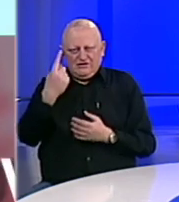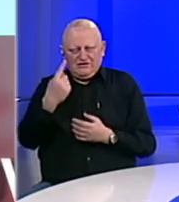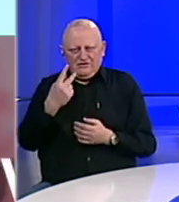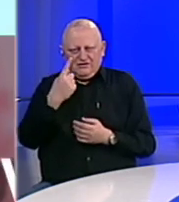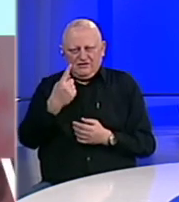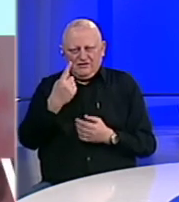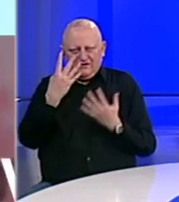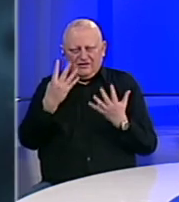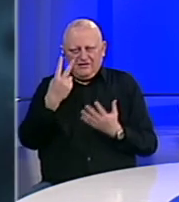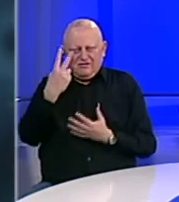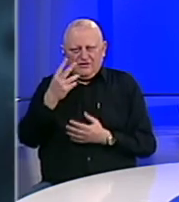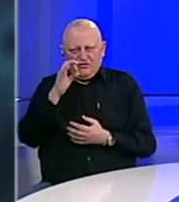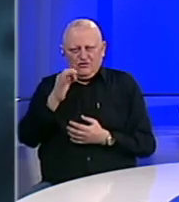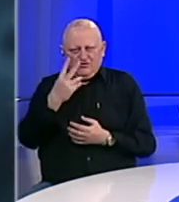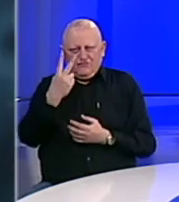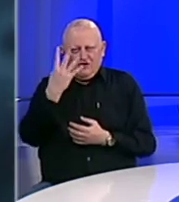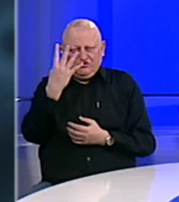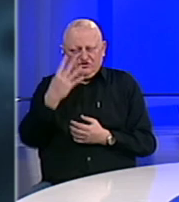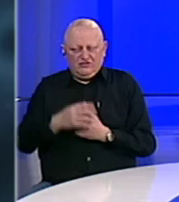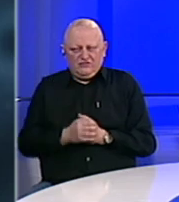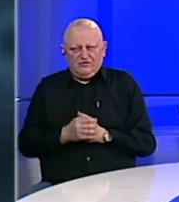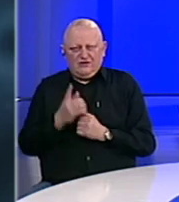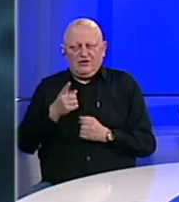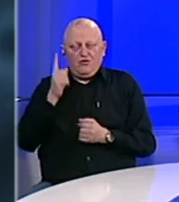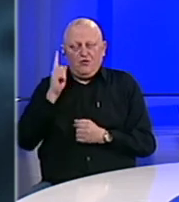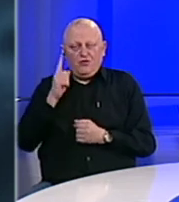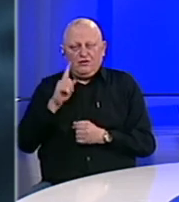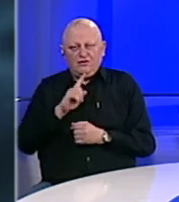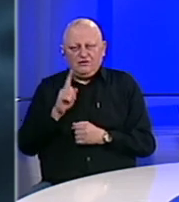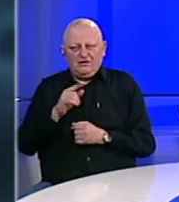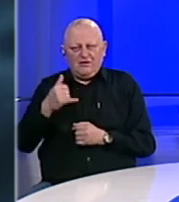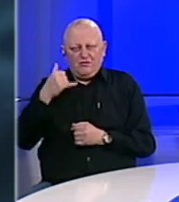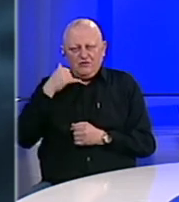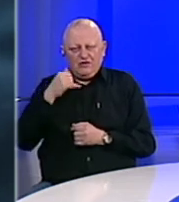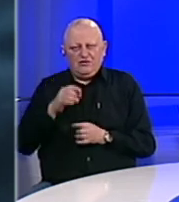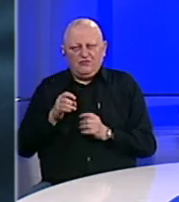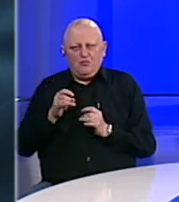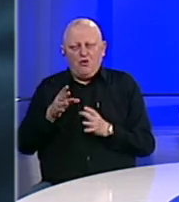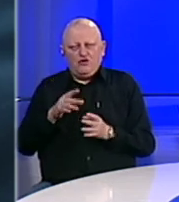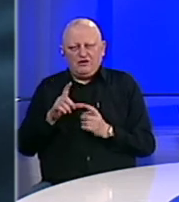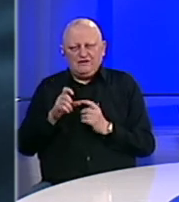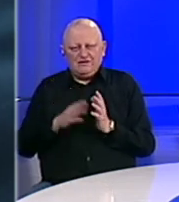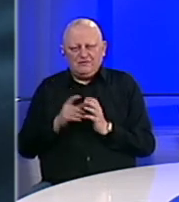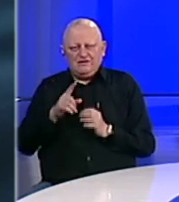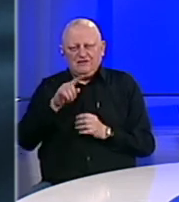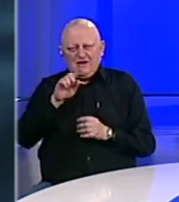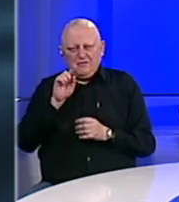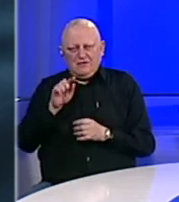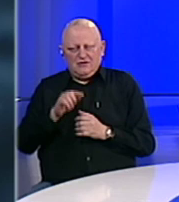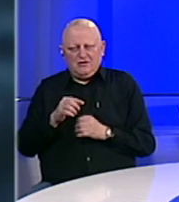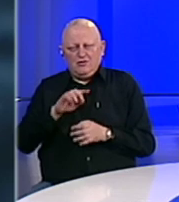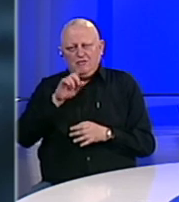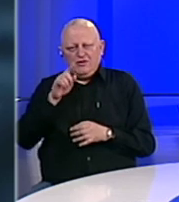-92024. Jedno upozorenje, nemojte zvati, šaljite poruke s vašim pitanjima.